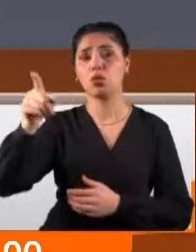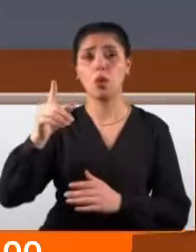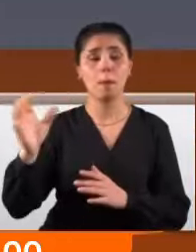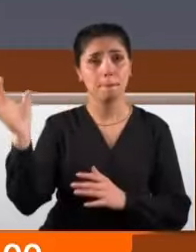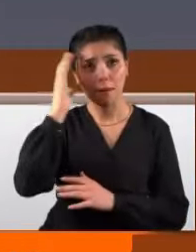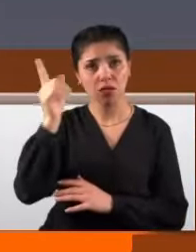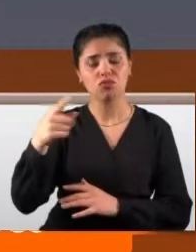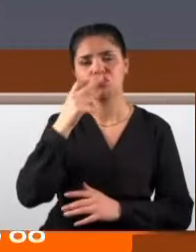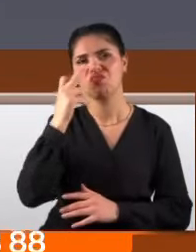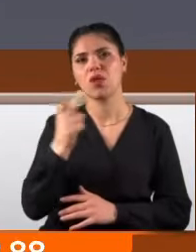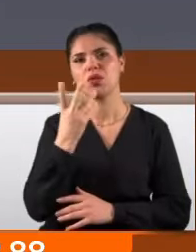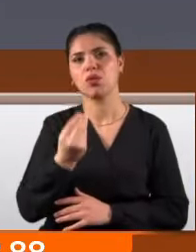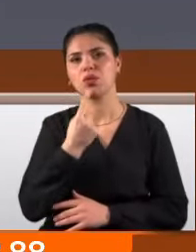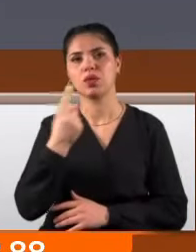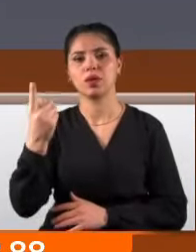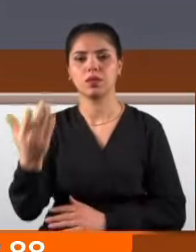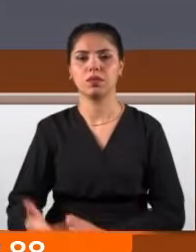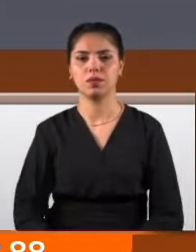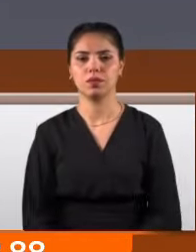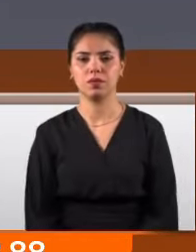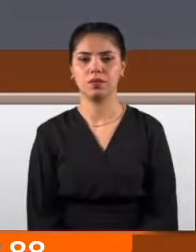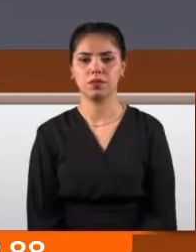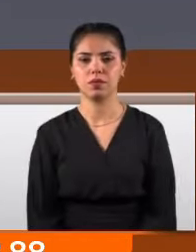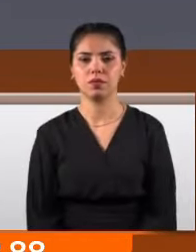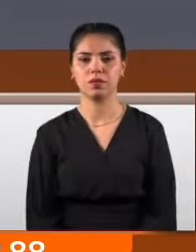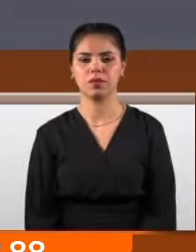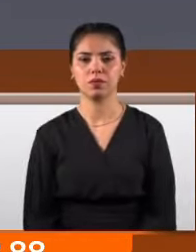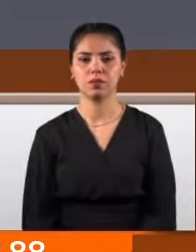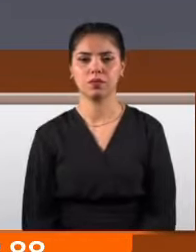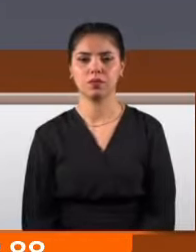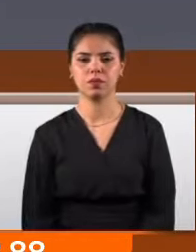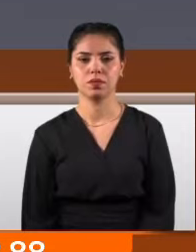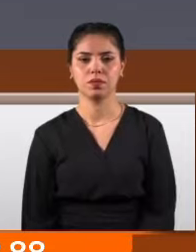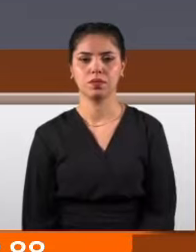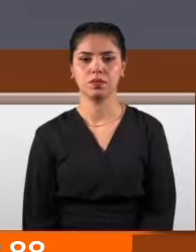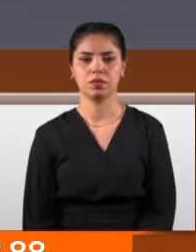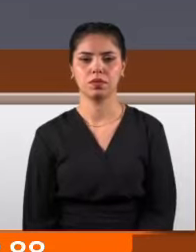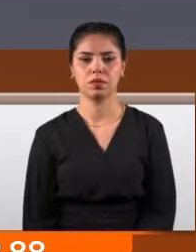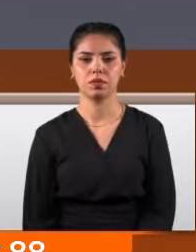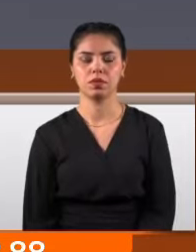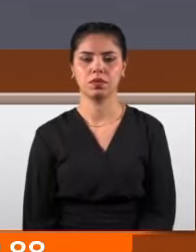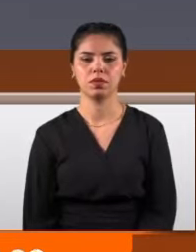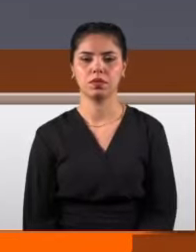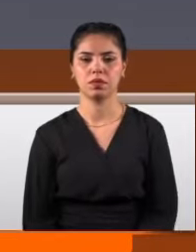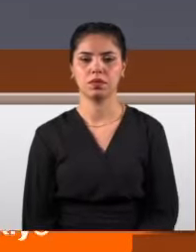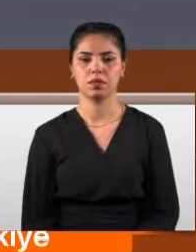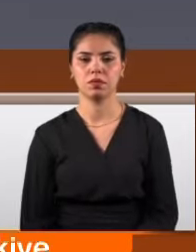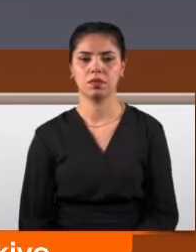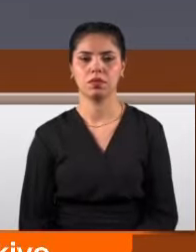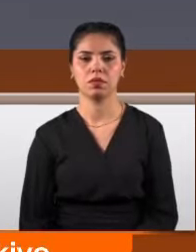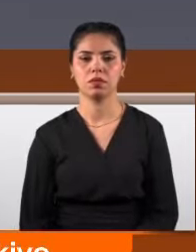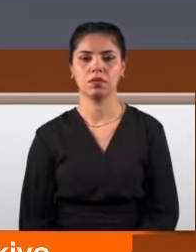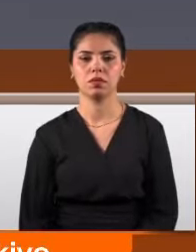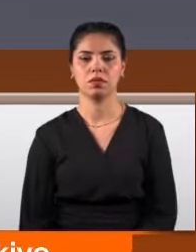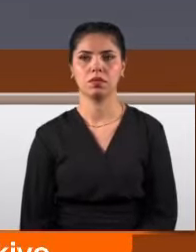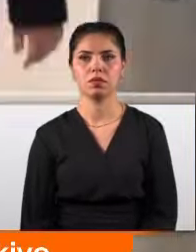Ocağa kadar 10 milyon dolar getireceğim dedi. Hiç kimsenin para yatırdığını bilmiyordum. Ben bu konularda biraz safım. Zaten saf olmasam bu